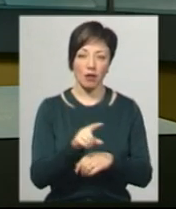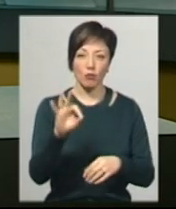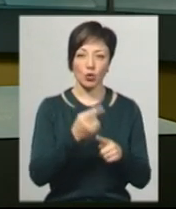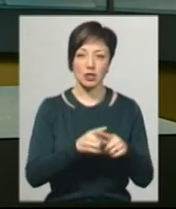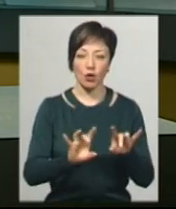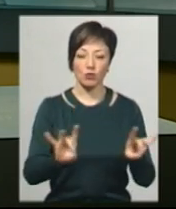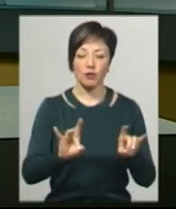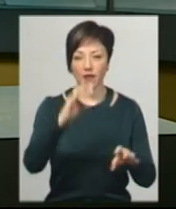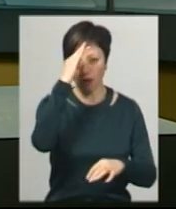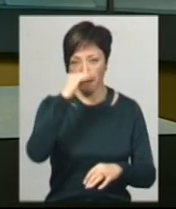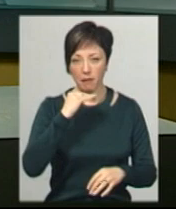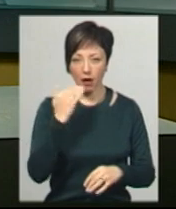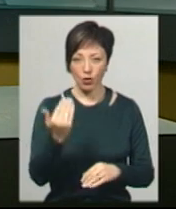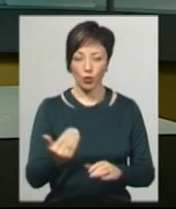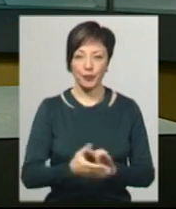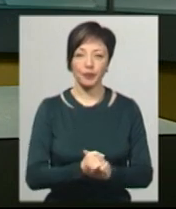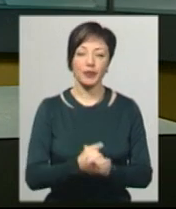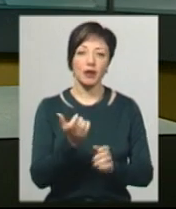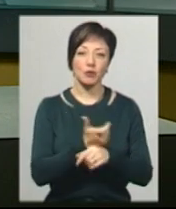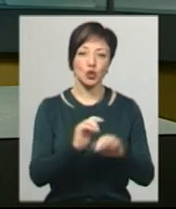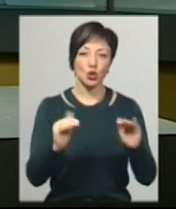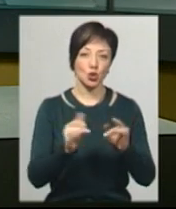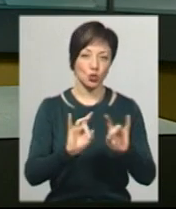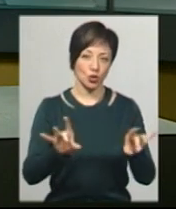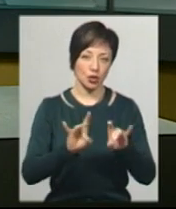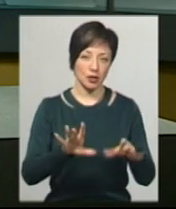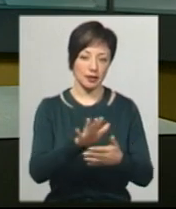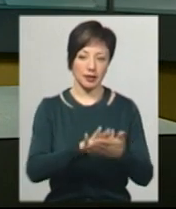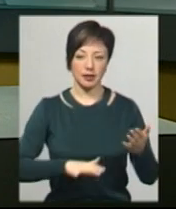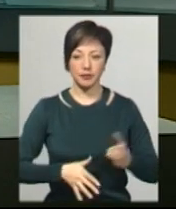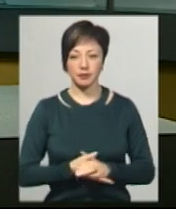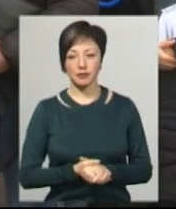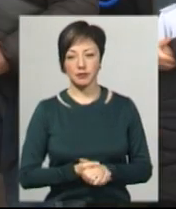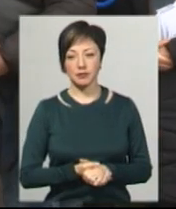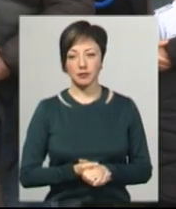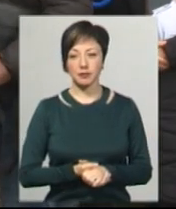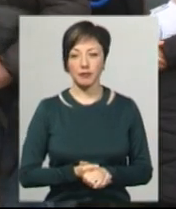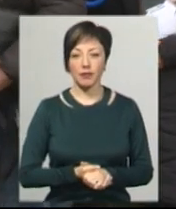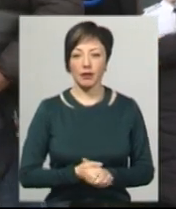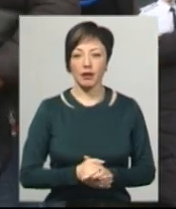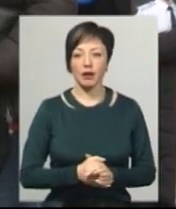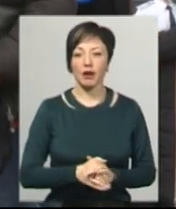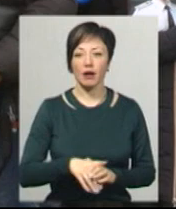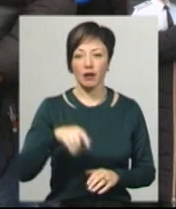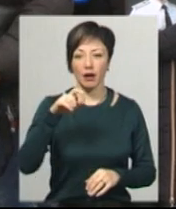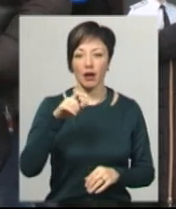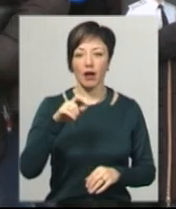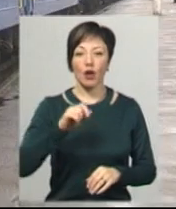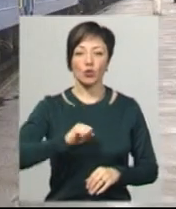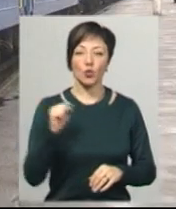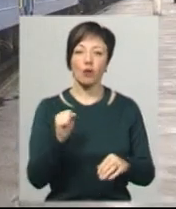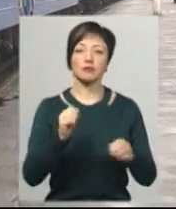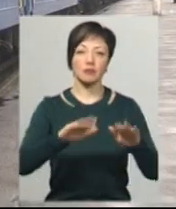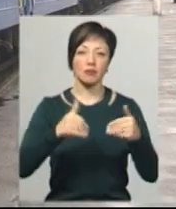Про це розповів його батько Олександр Баран. Більше у сюжеті Анастасії Збродової. Владислав Бондар зініціював проєкт, що